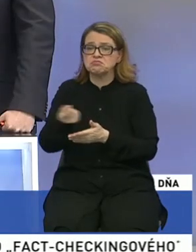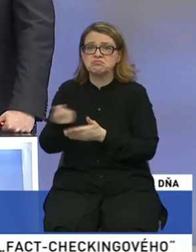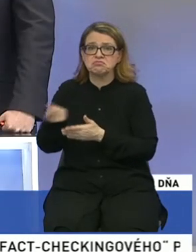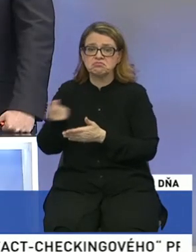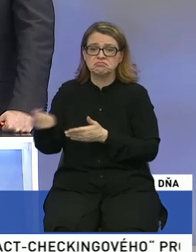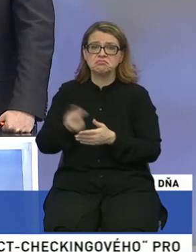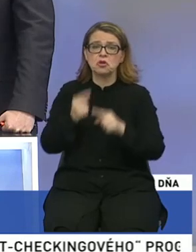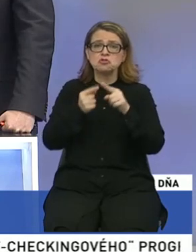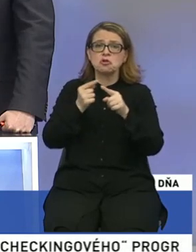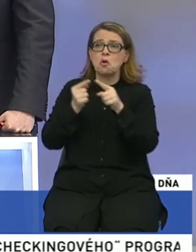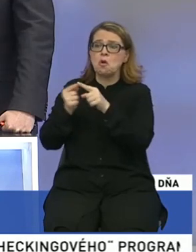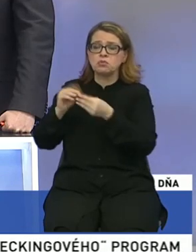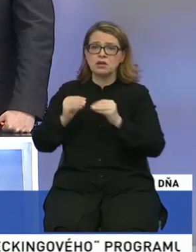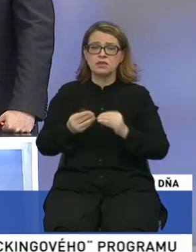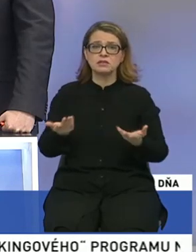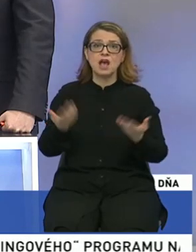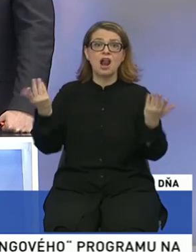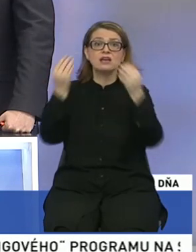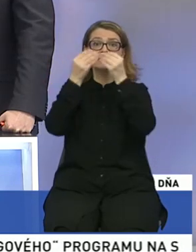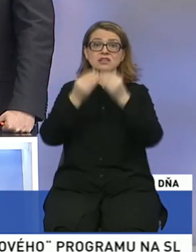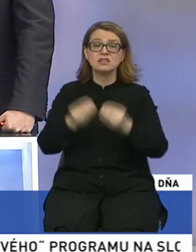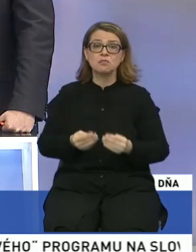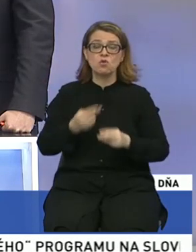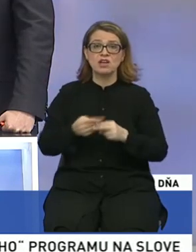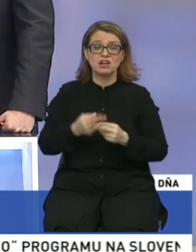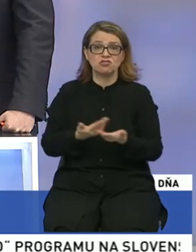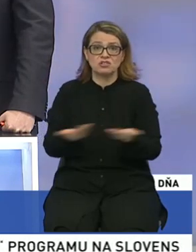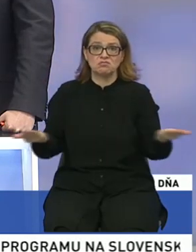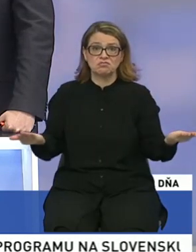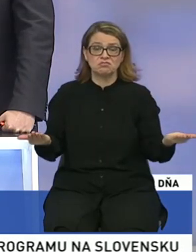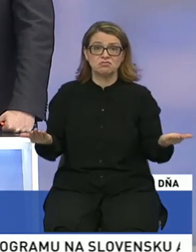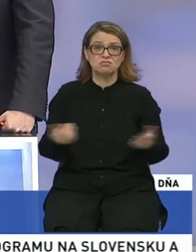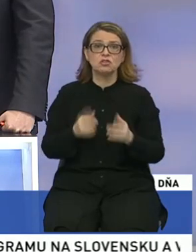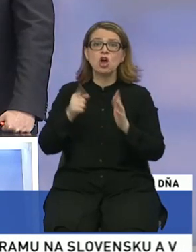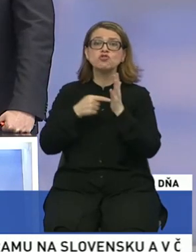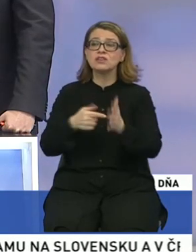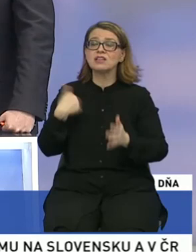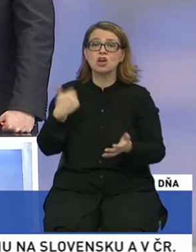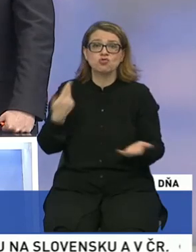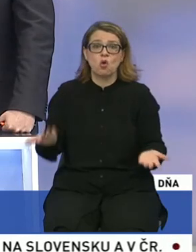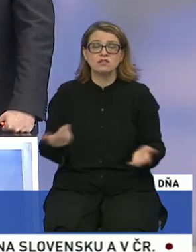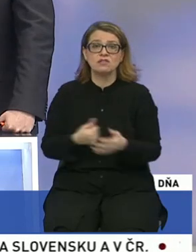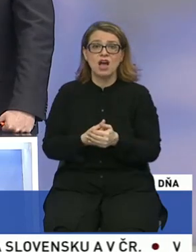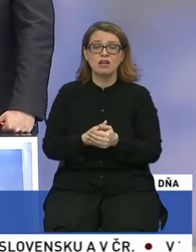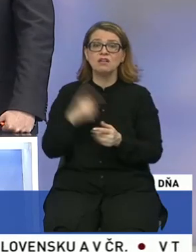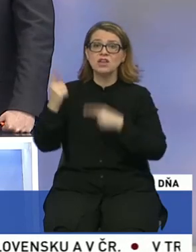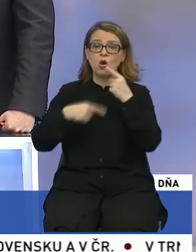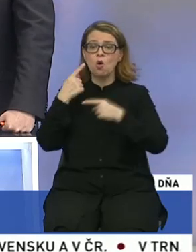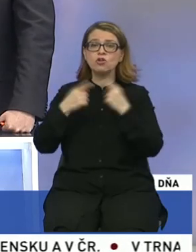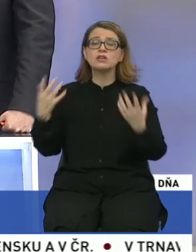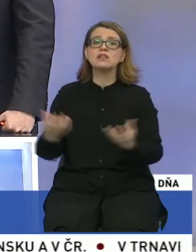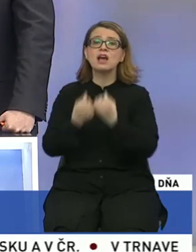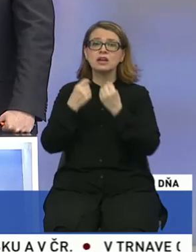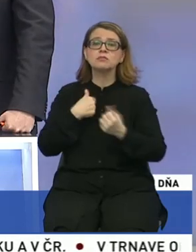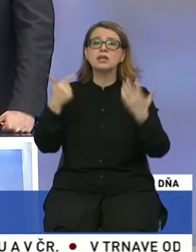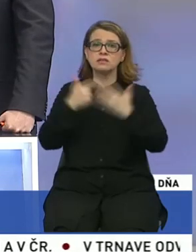rôzne drobné veci, ale systémové riešenie nie je. Takisto nie je systémové riešenie, čo sa týka školstva. Napríklad hovoríte, že zachránili sme